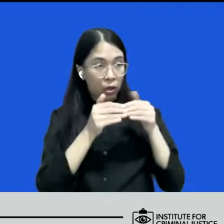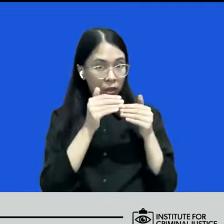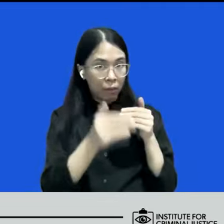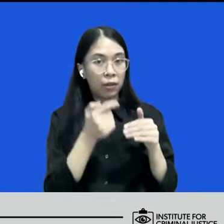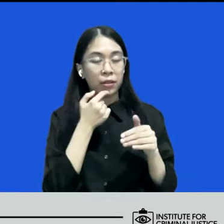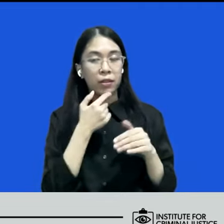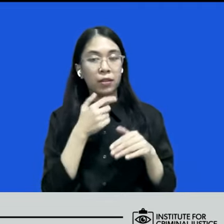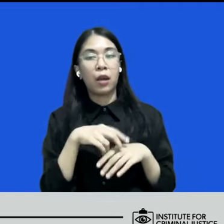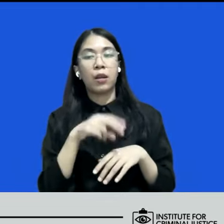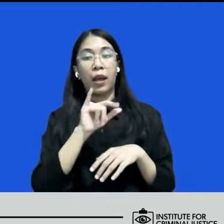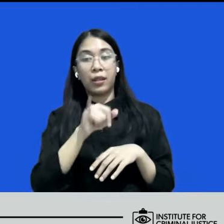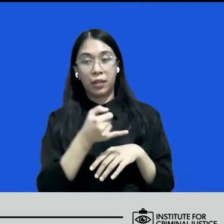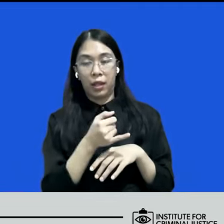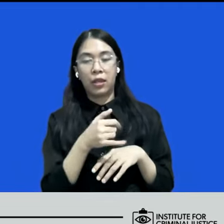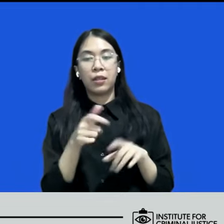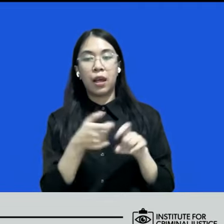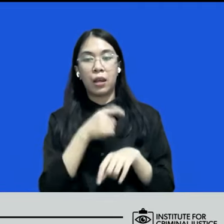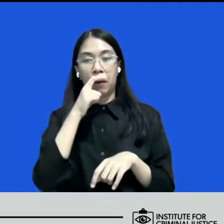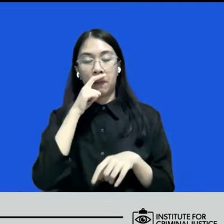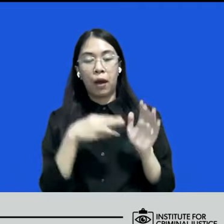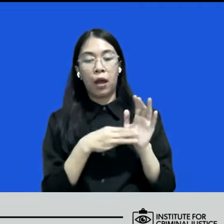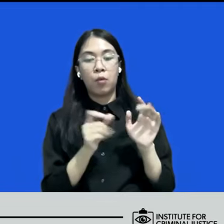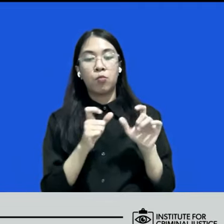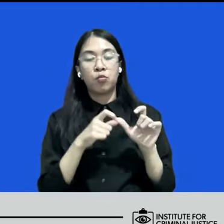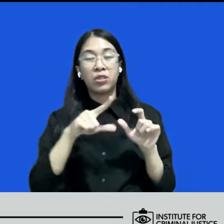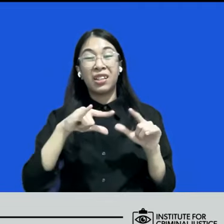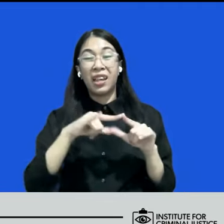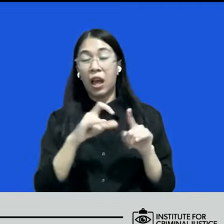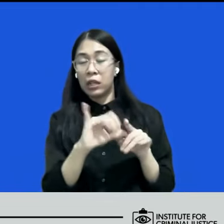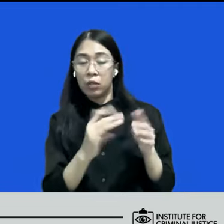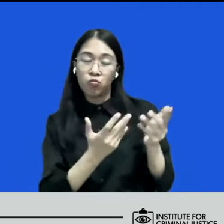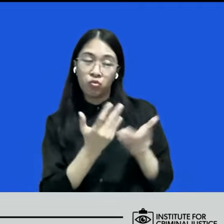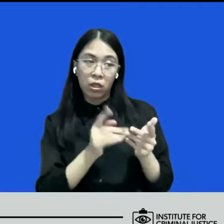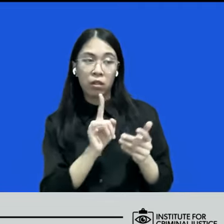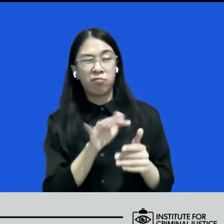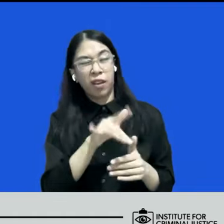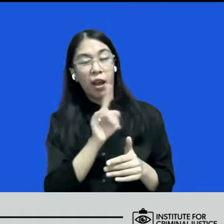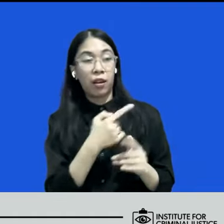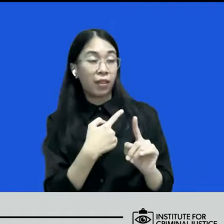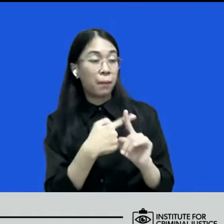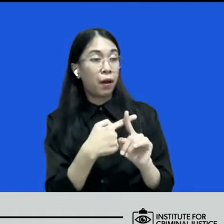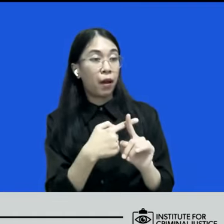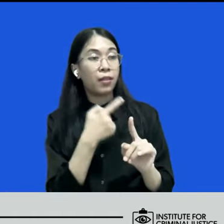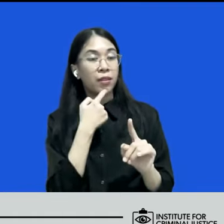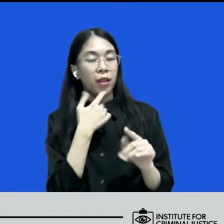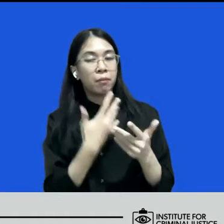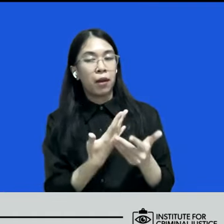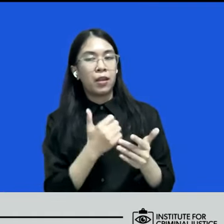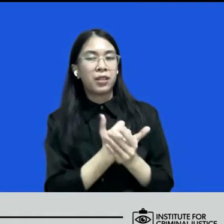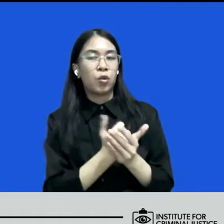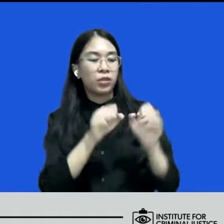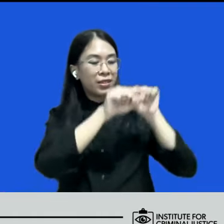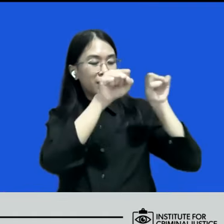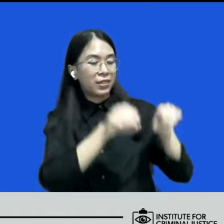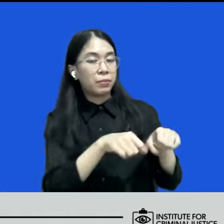RJ oleh Pak Musliadi apakah kira-kira ada tambahan terkait bagaimana seharusnya sistemnya ini